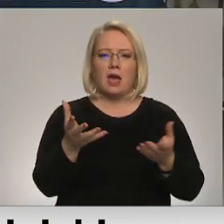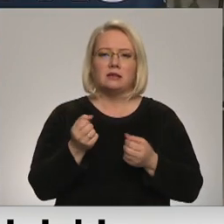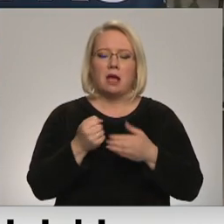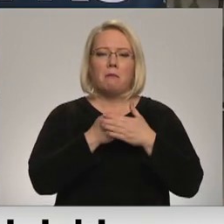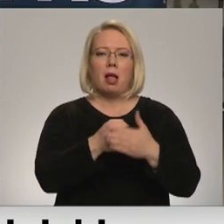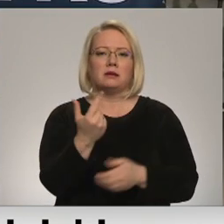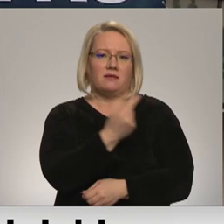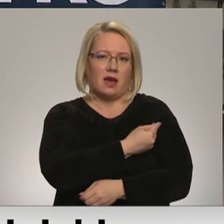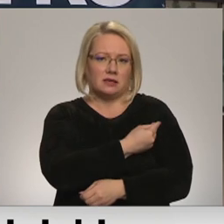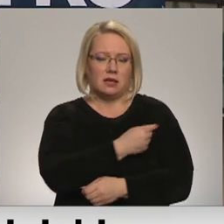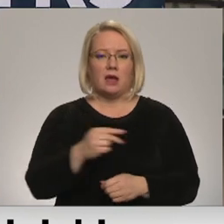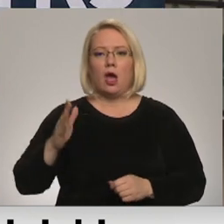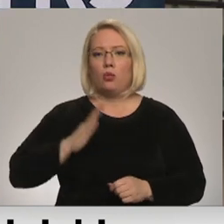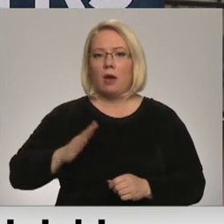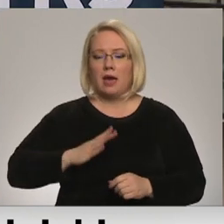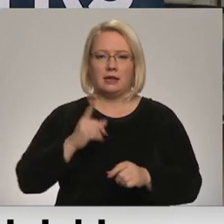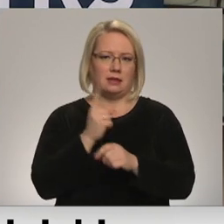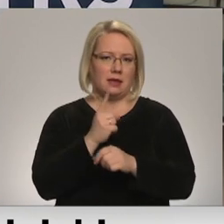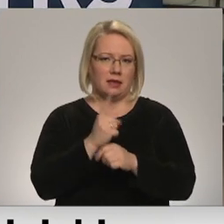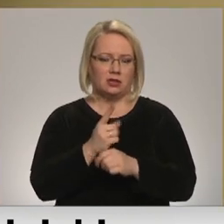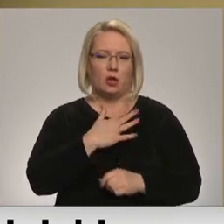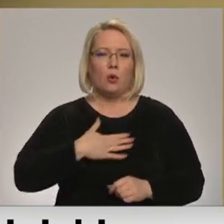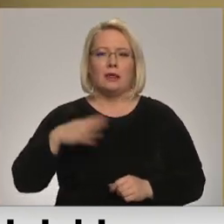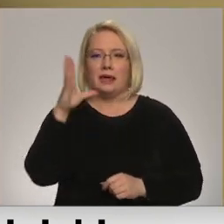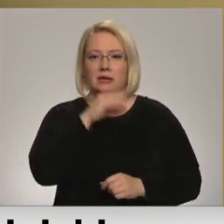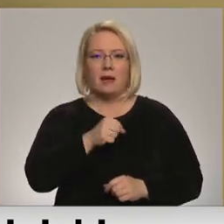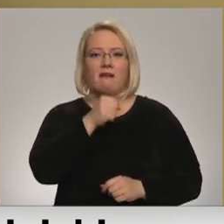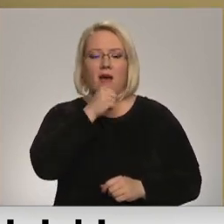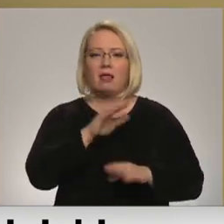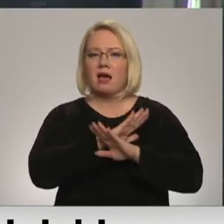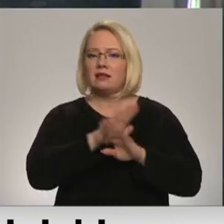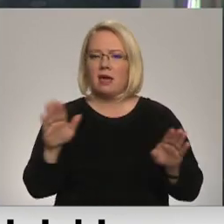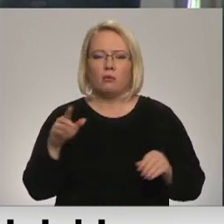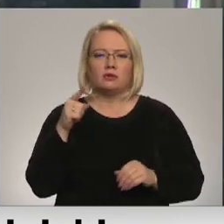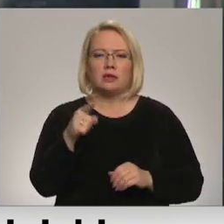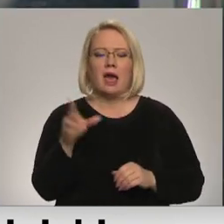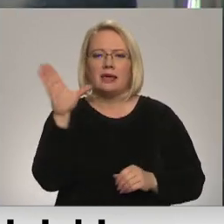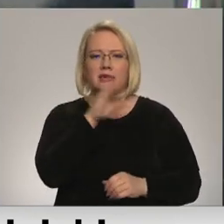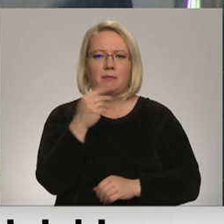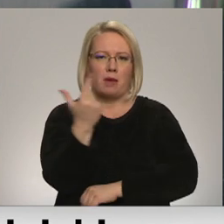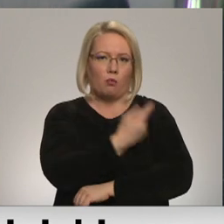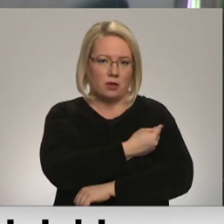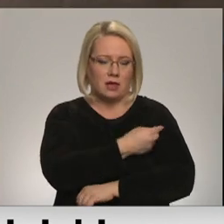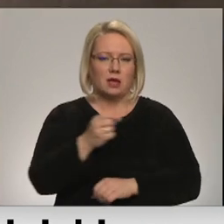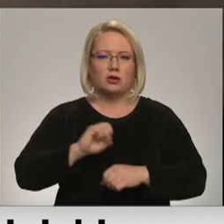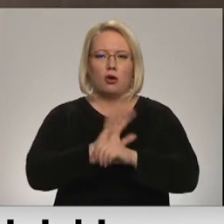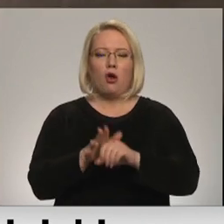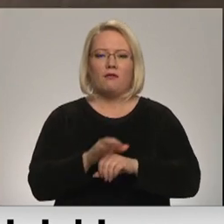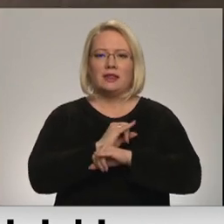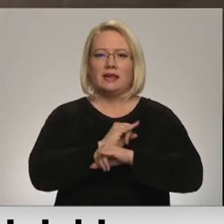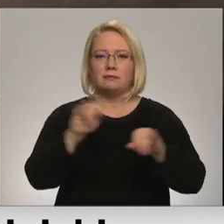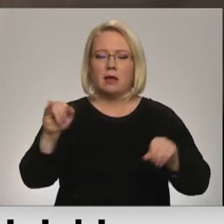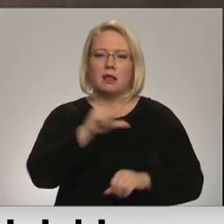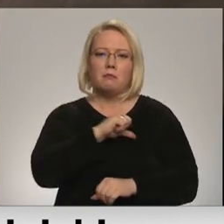vakcīnu. Nogaidīt nedrīkstot, jo ļoti iespējams, ka vēlāk nebūs tik plaši iespējas saņemt poti. Covid izpiltās arī pašu